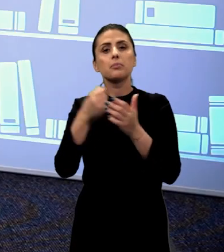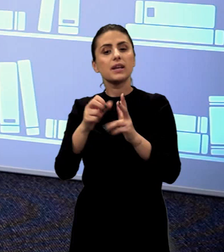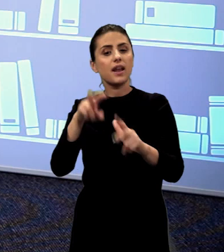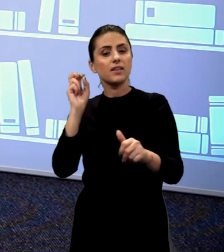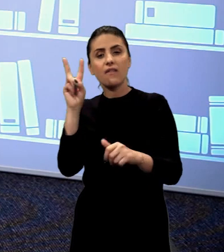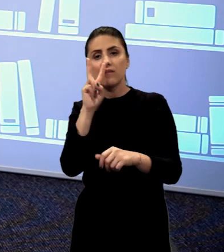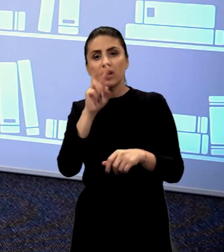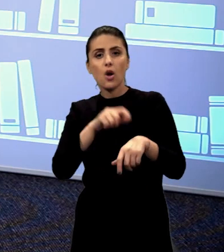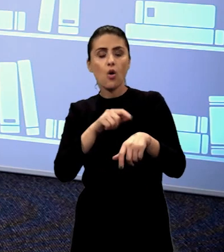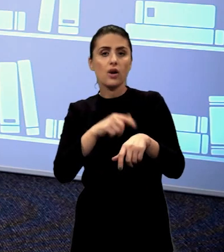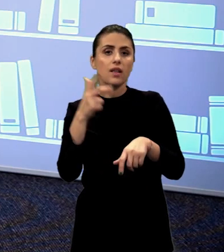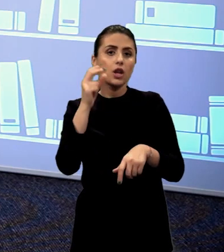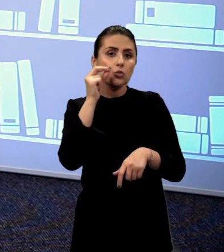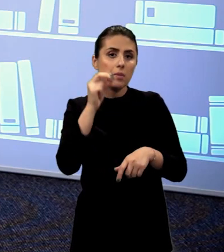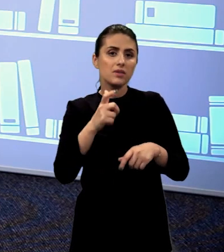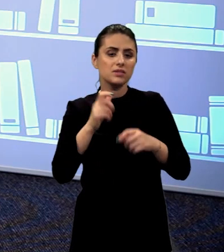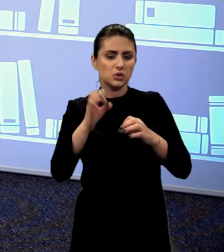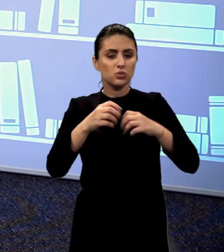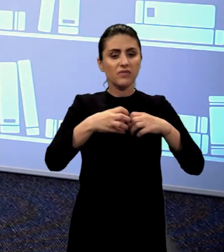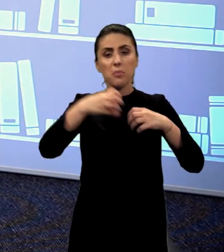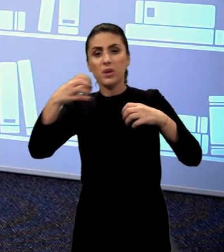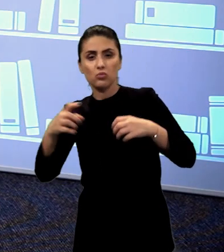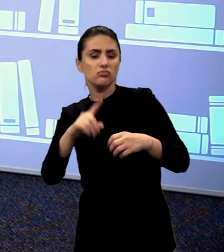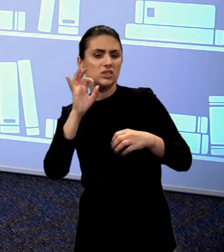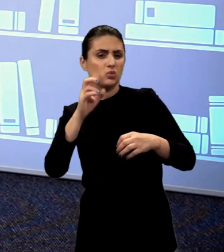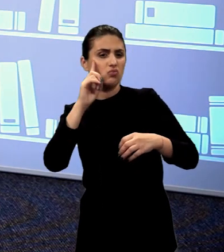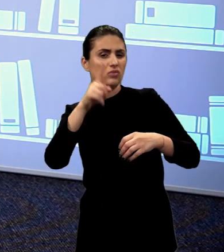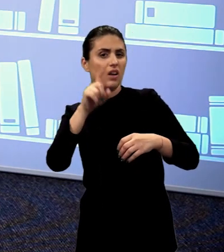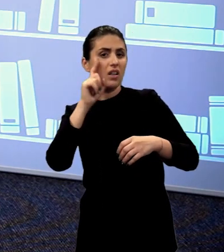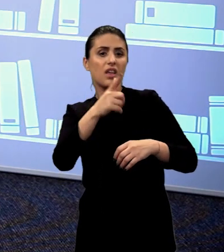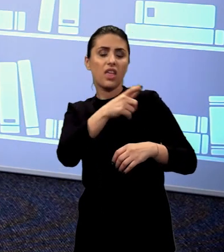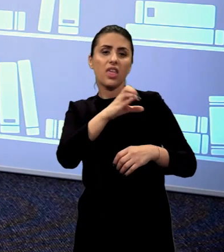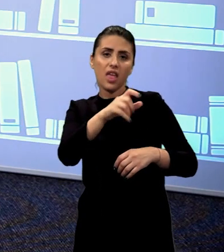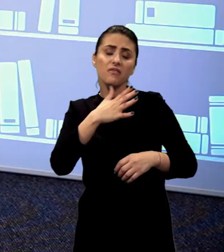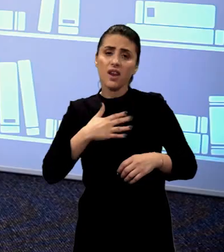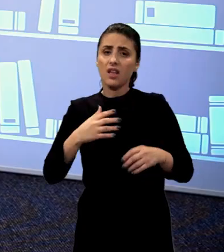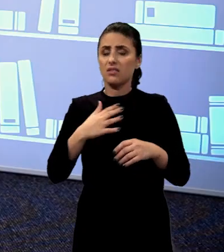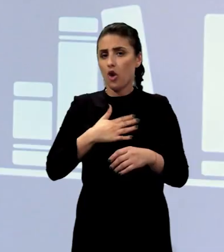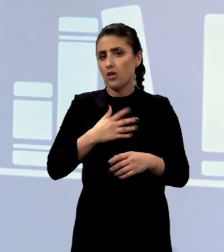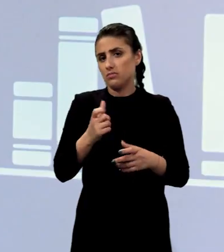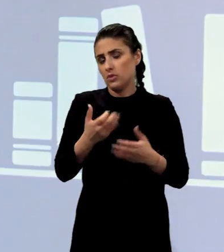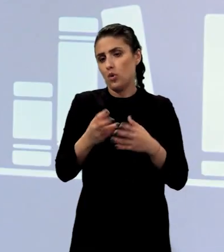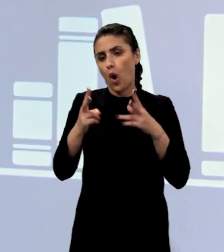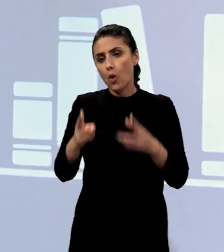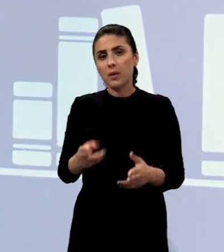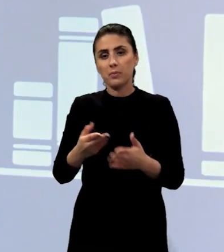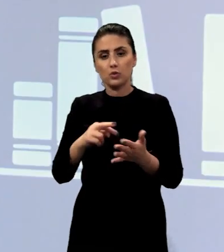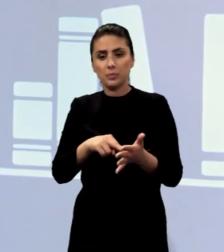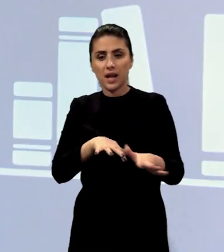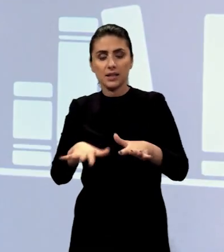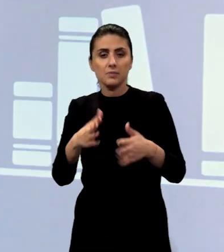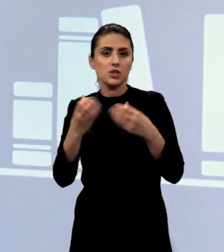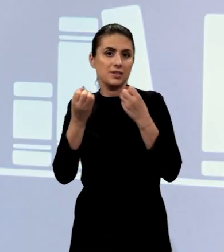înainte de vinări, orele 15, când el ar fi dorit să se oprească pentru pregătirile sabatului și